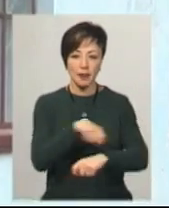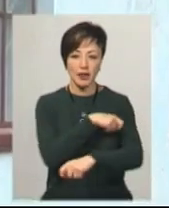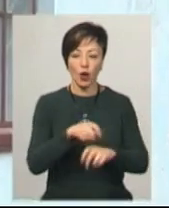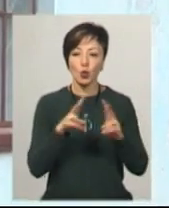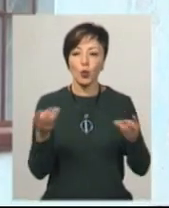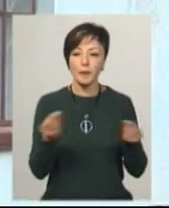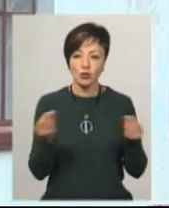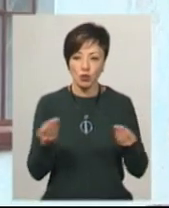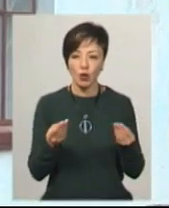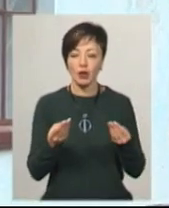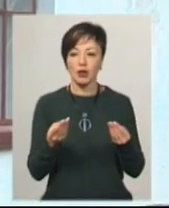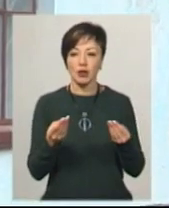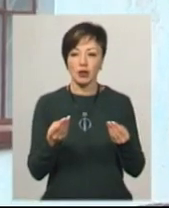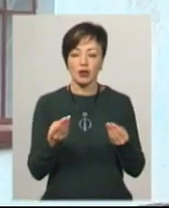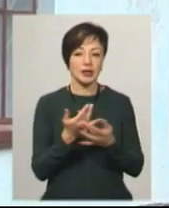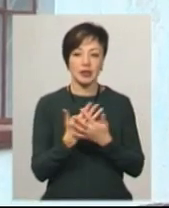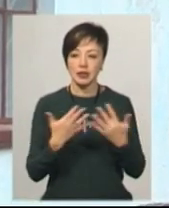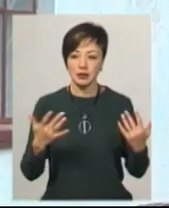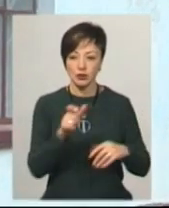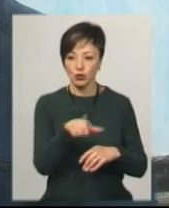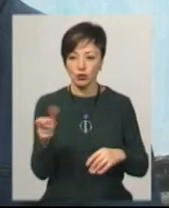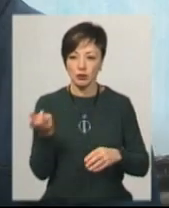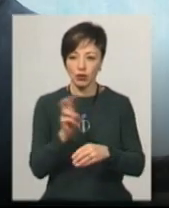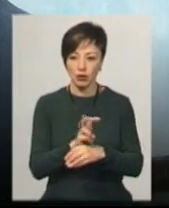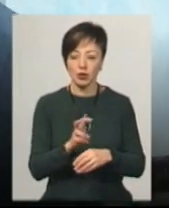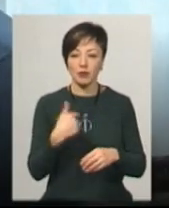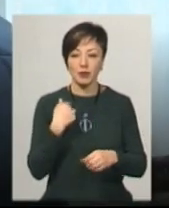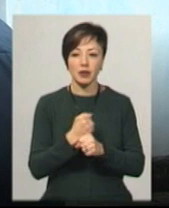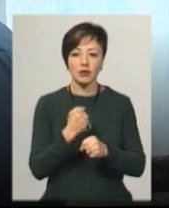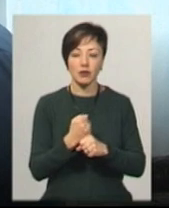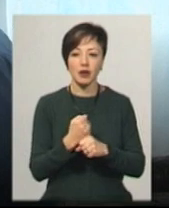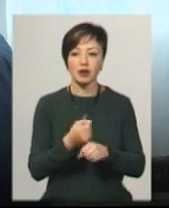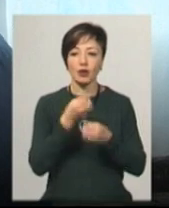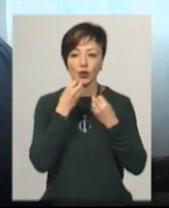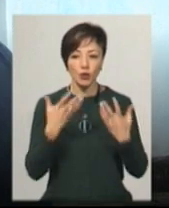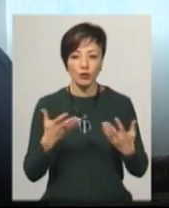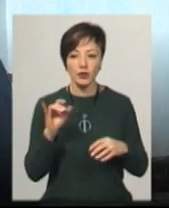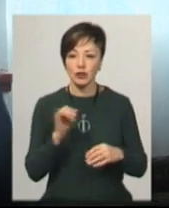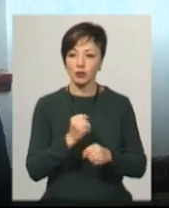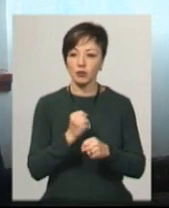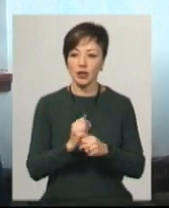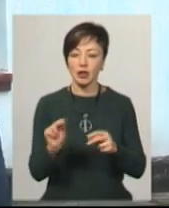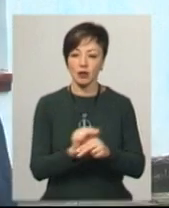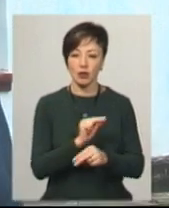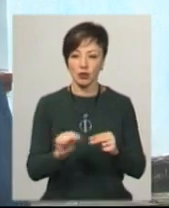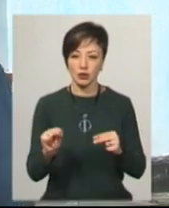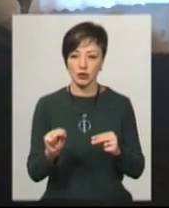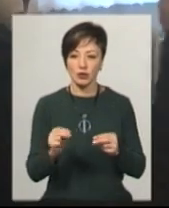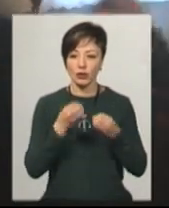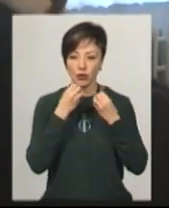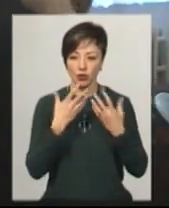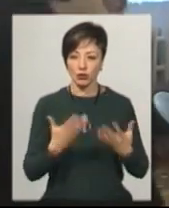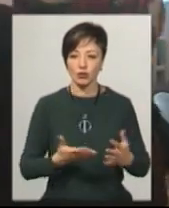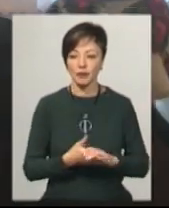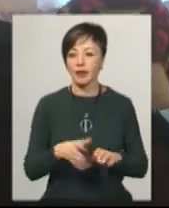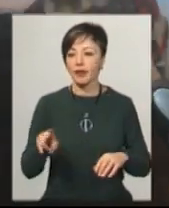Хто пісок, будівельний матеріал. Різні люди приходили, а ми спрацювали добре і зробили ремонт добре.